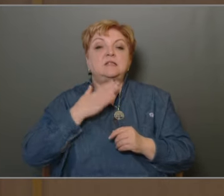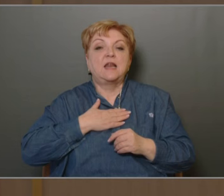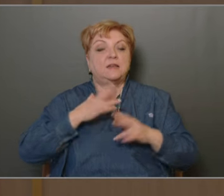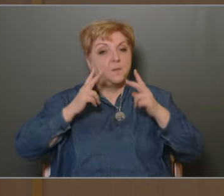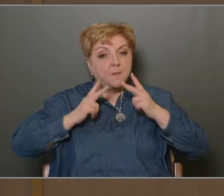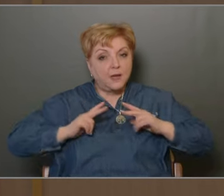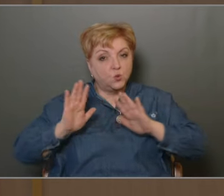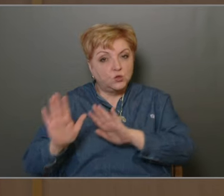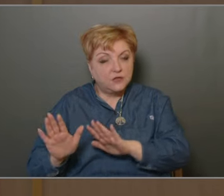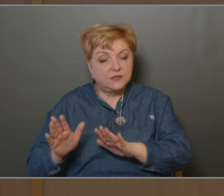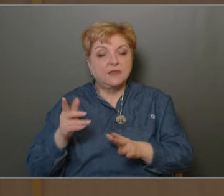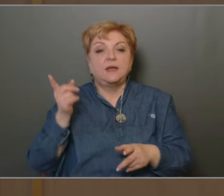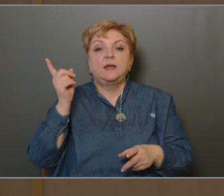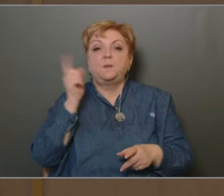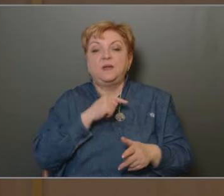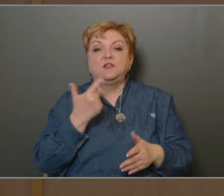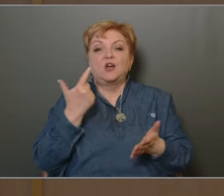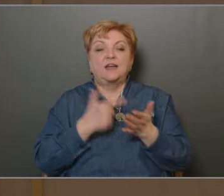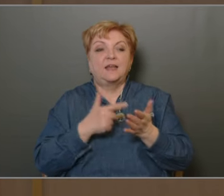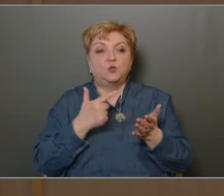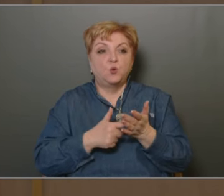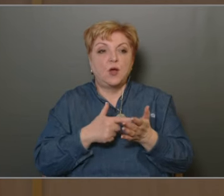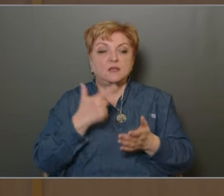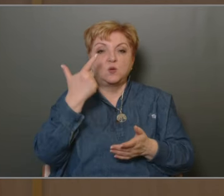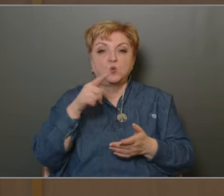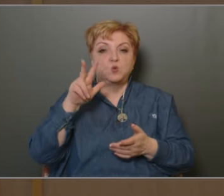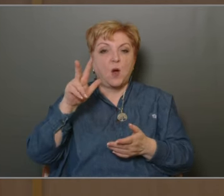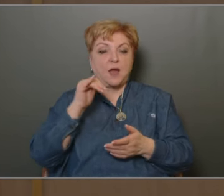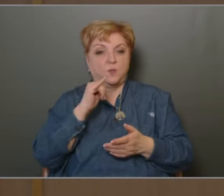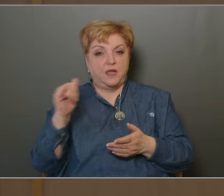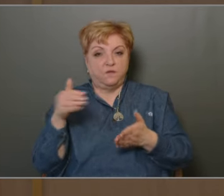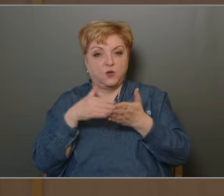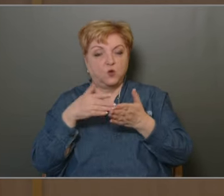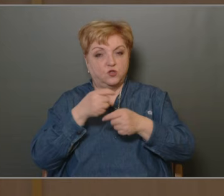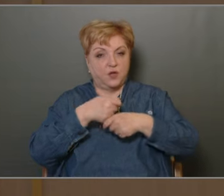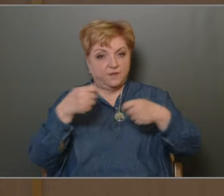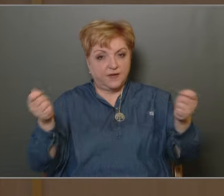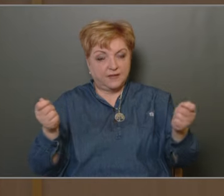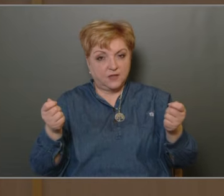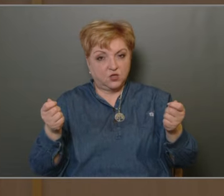megnyugtatni, hogy mind a 2023-as költségvetési